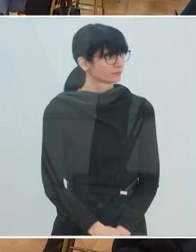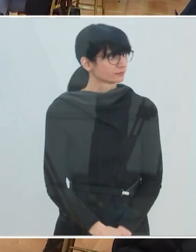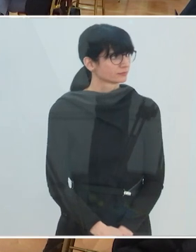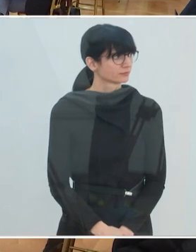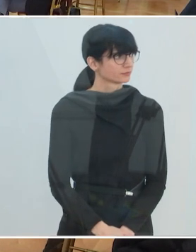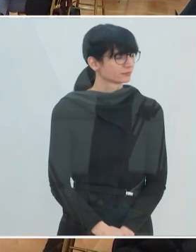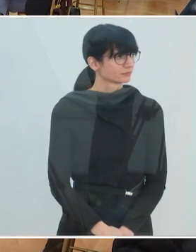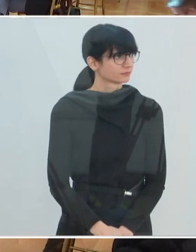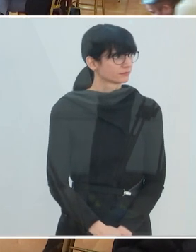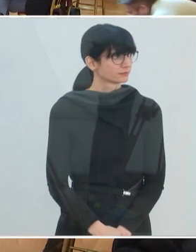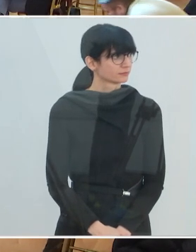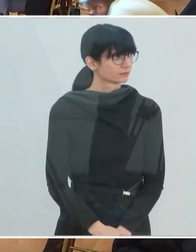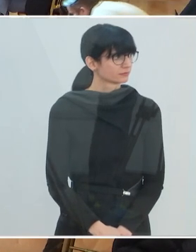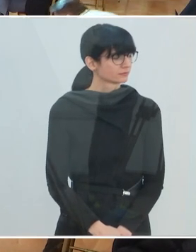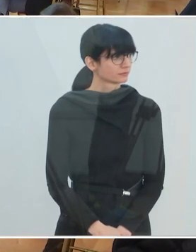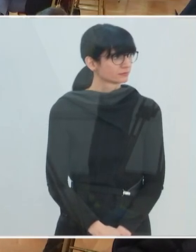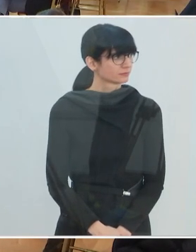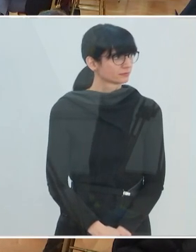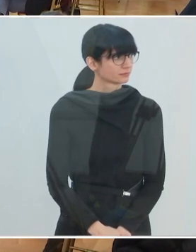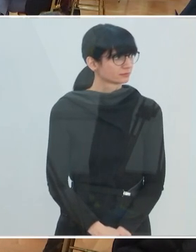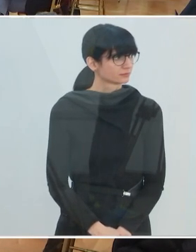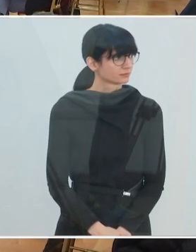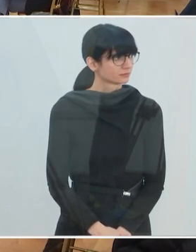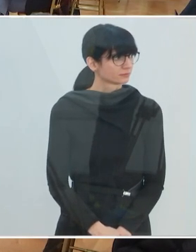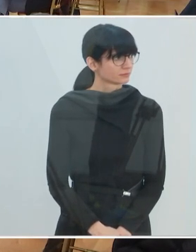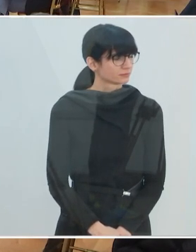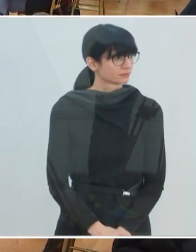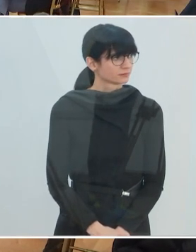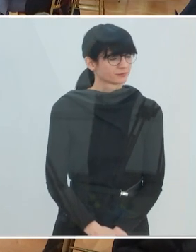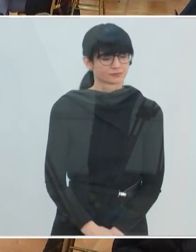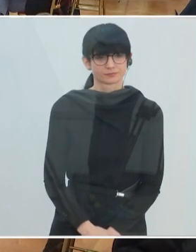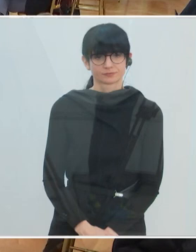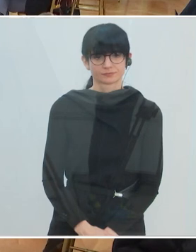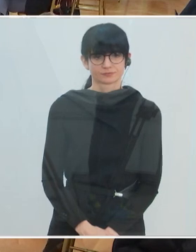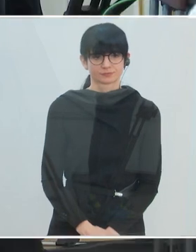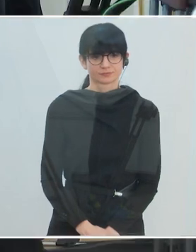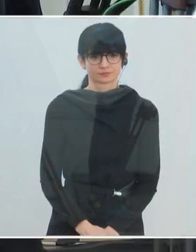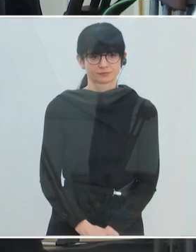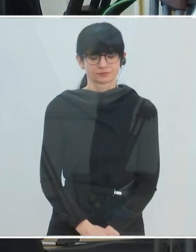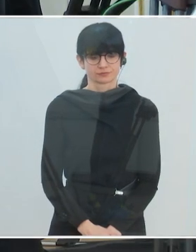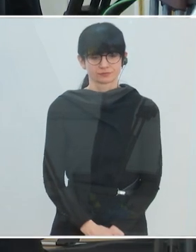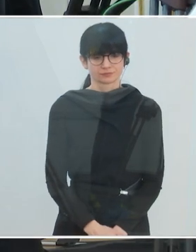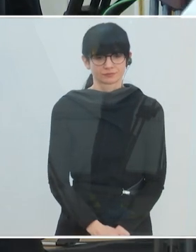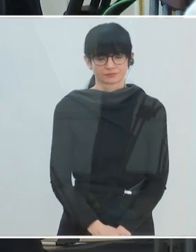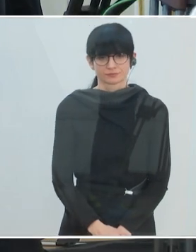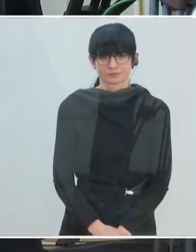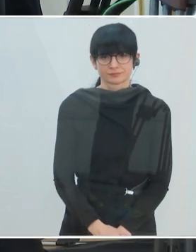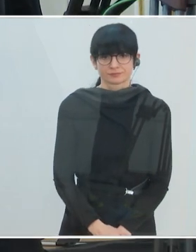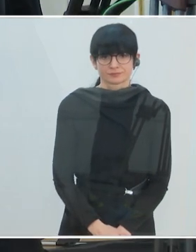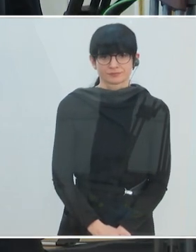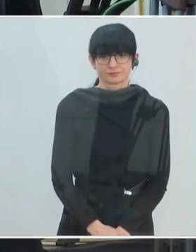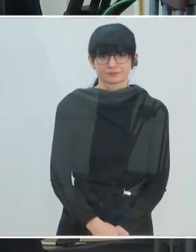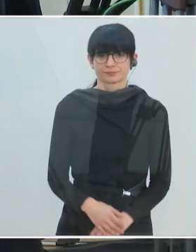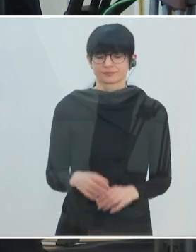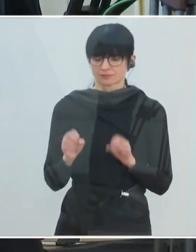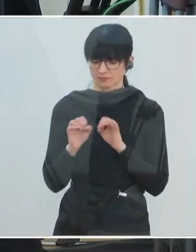Kommt es weiter? Es ist überhaupt keine... Ja, beide, bitte. Ja. Ich möchte gerne etwas hinterfragen, Herr Minister. Jetzt haben wir